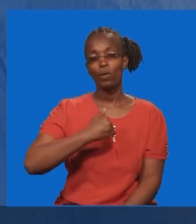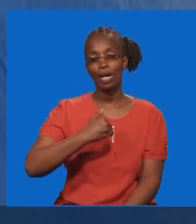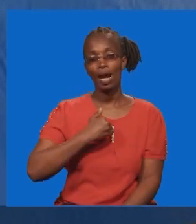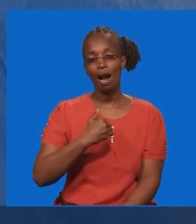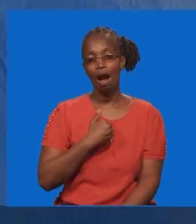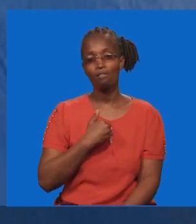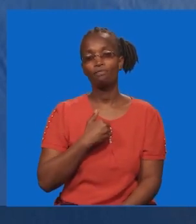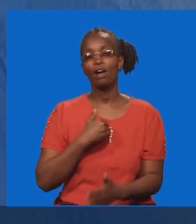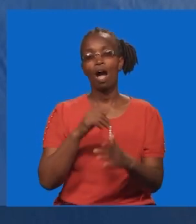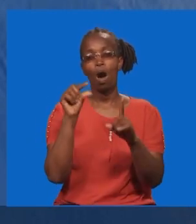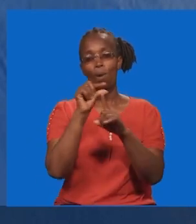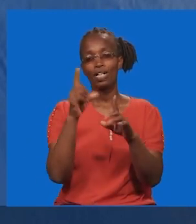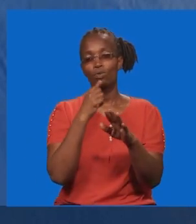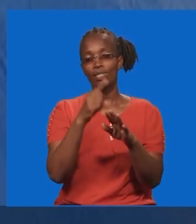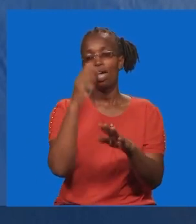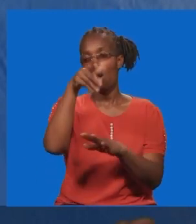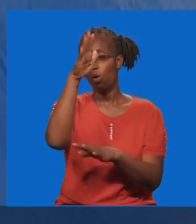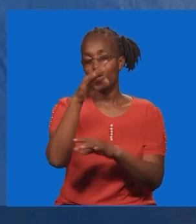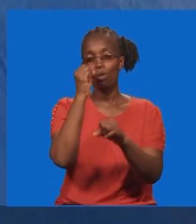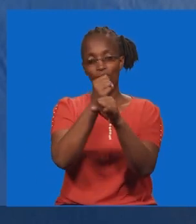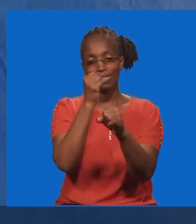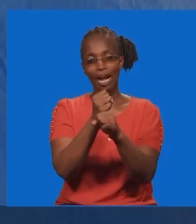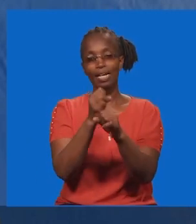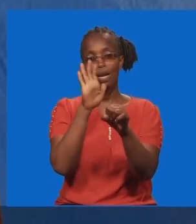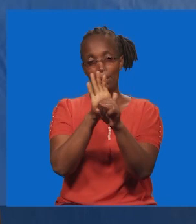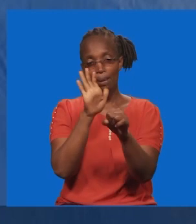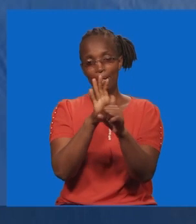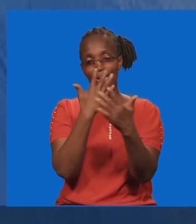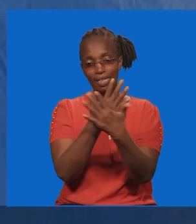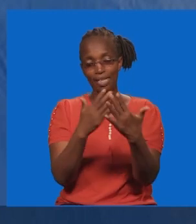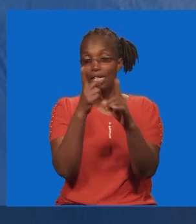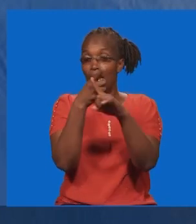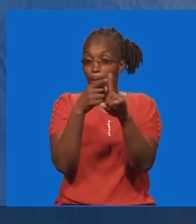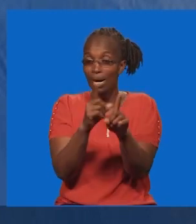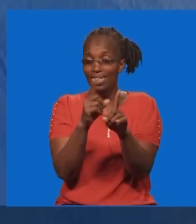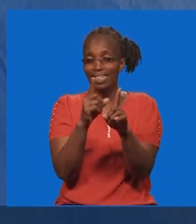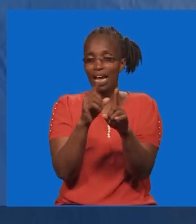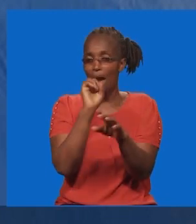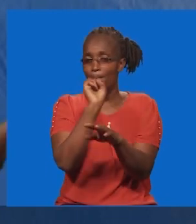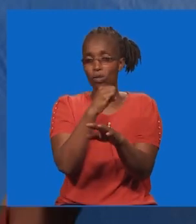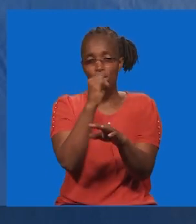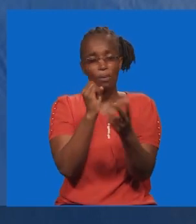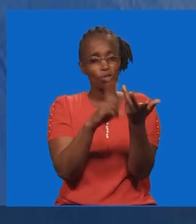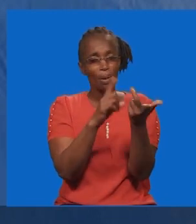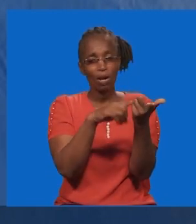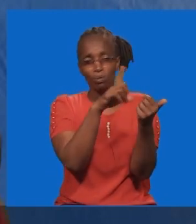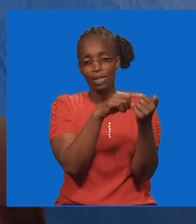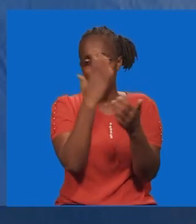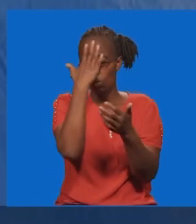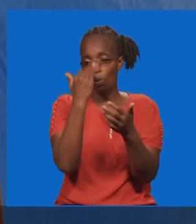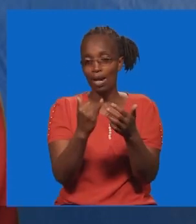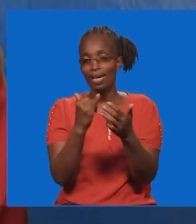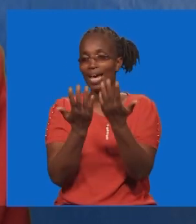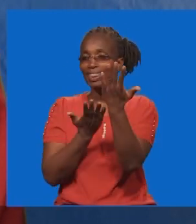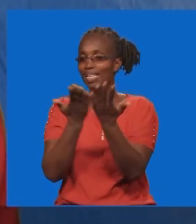kusema ya kwamba. Buwana umetendea mengi. Buwana umetendea miujiza. Na kuna moja mbalo. Ninaweza ya sabika. Wana mtu